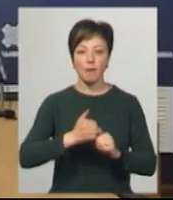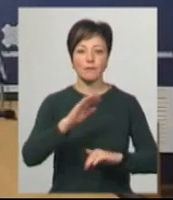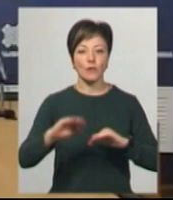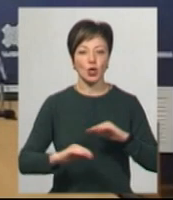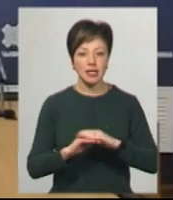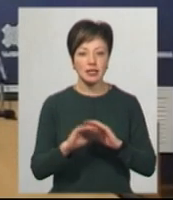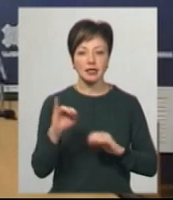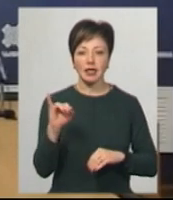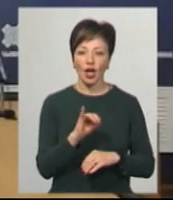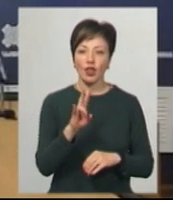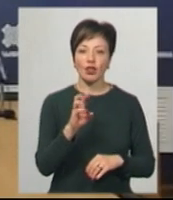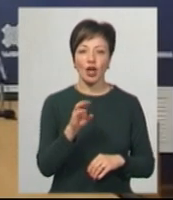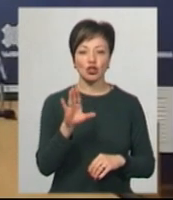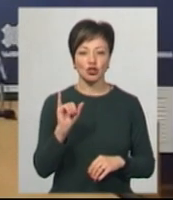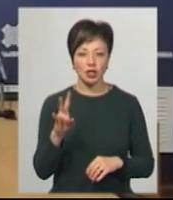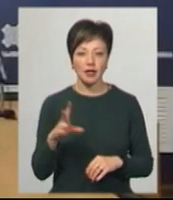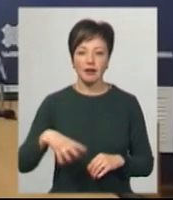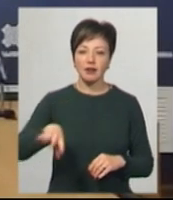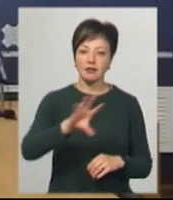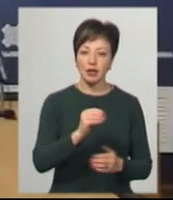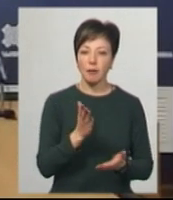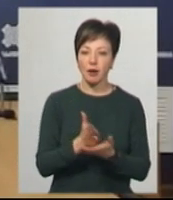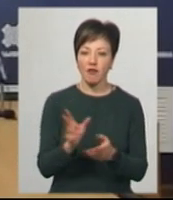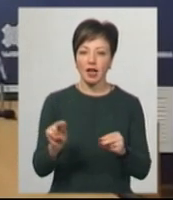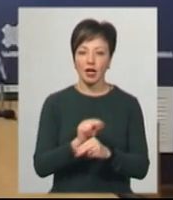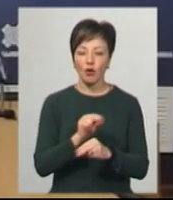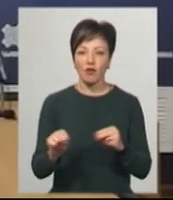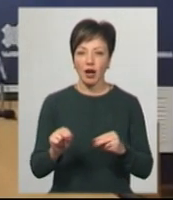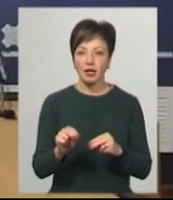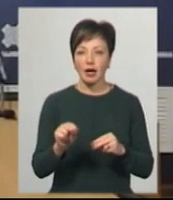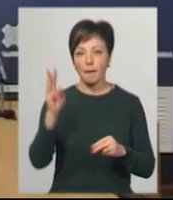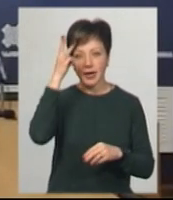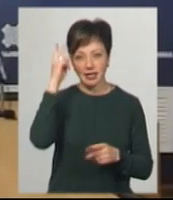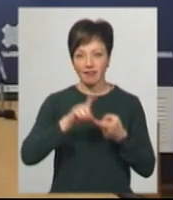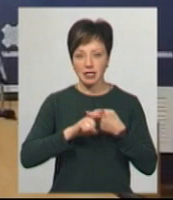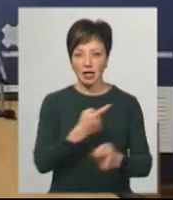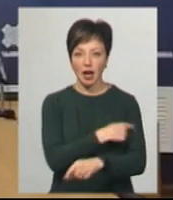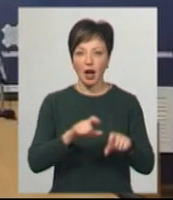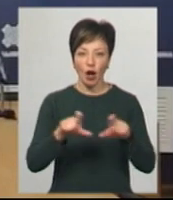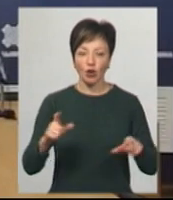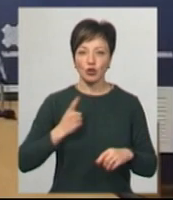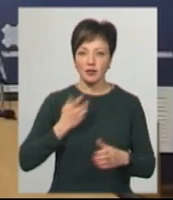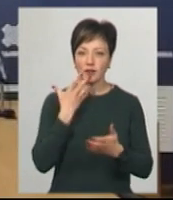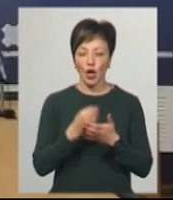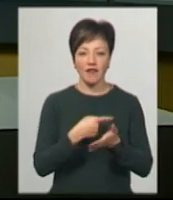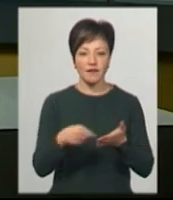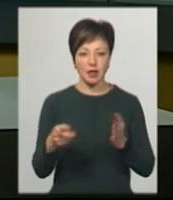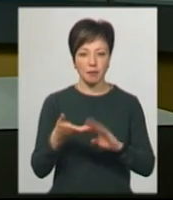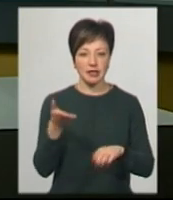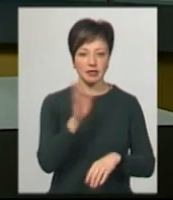-Подільський і Нітішин. Усі вони перебували на лікуванні в Хіл і очікують своєї виписки.